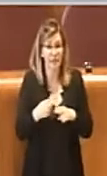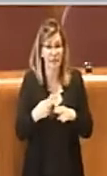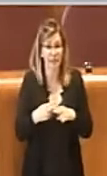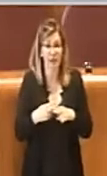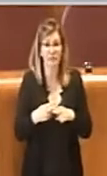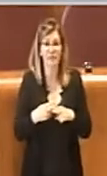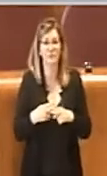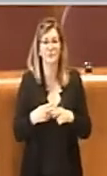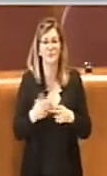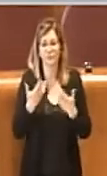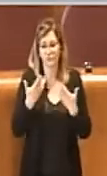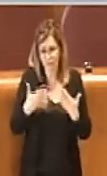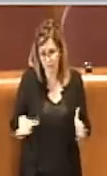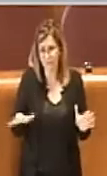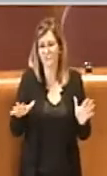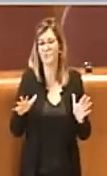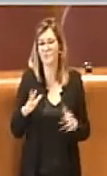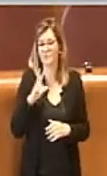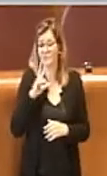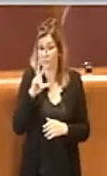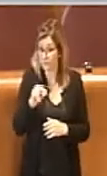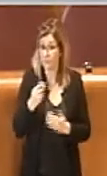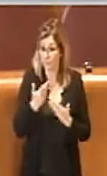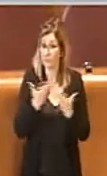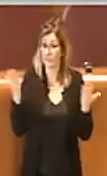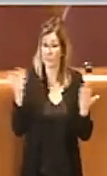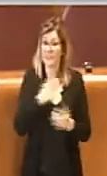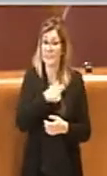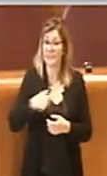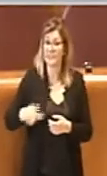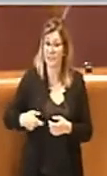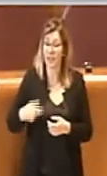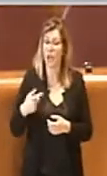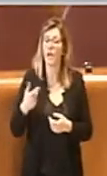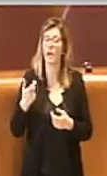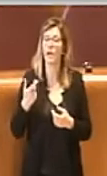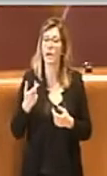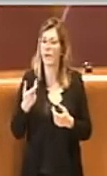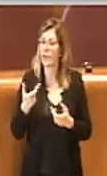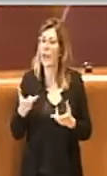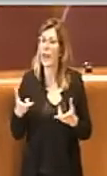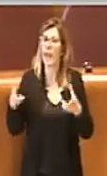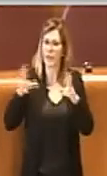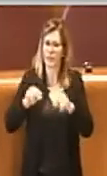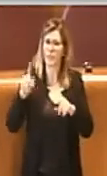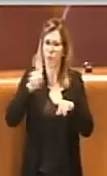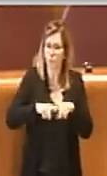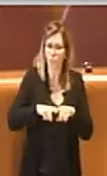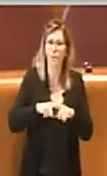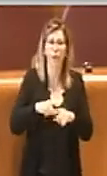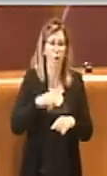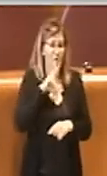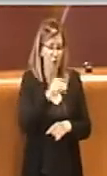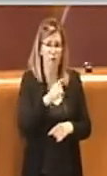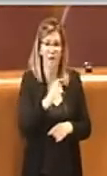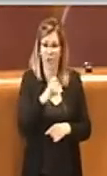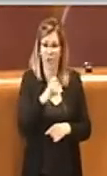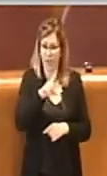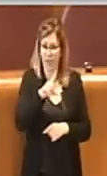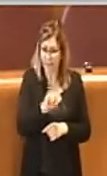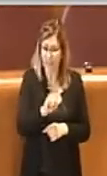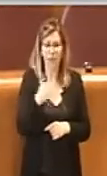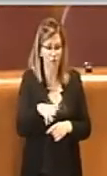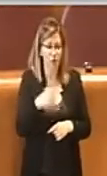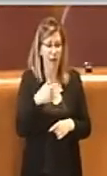pubblicamente dalla sindaca, essere stata ribadita a quanto mi dice la consigliera Racelli anche all'interno della gabbia di regia di